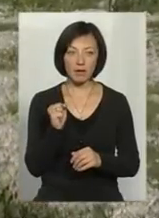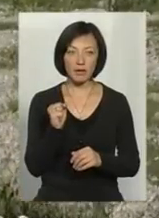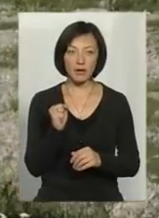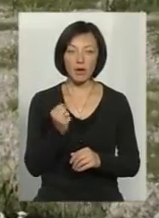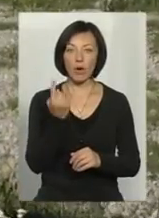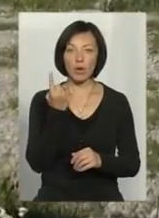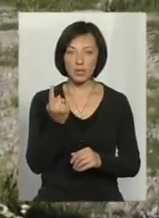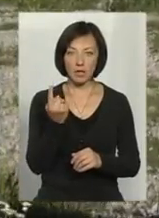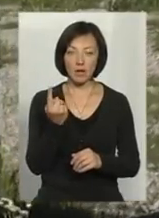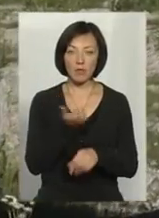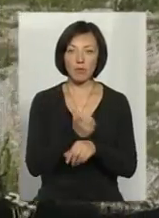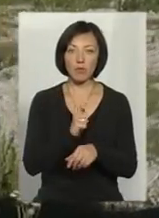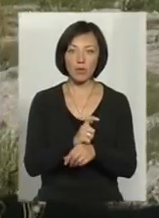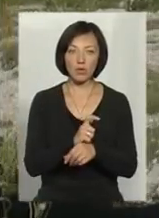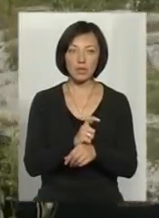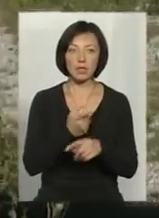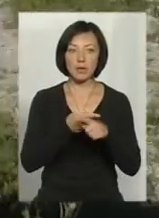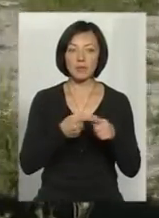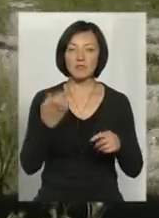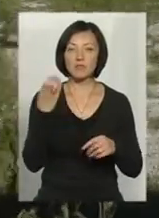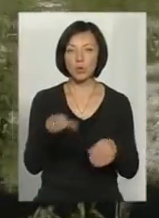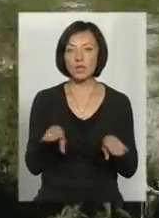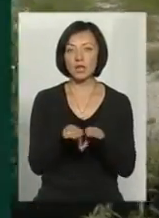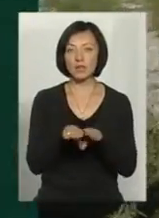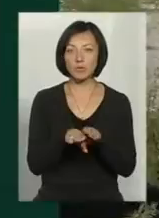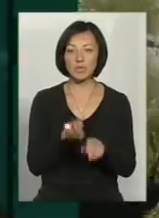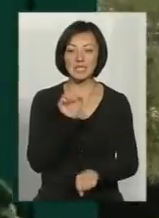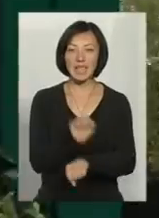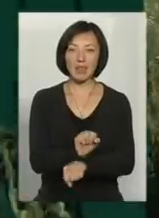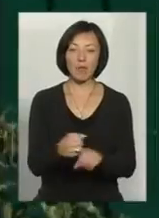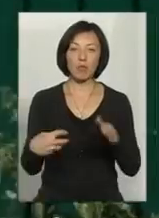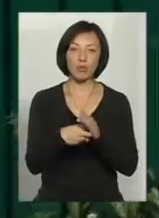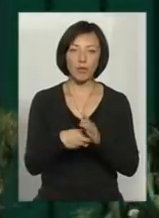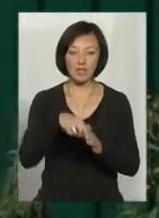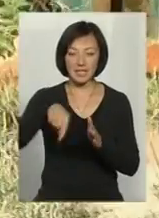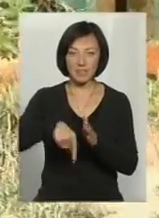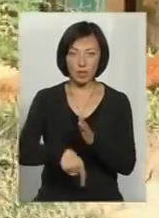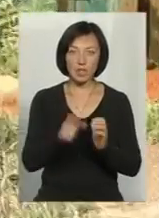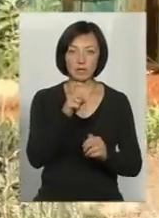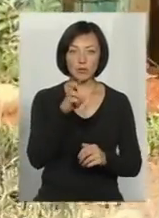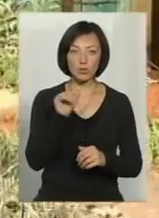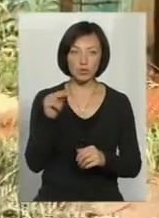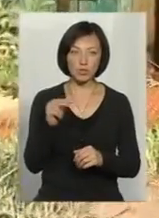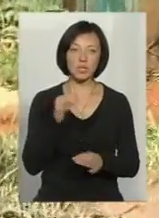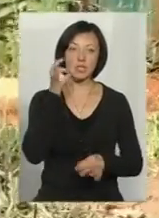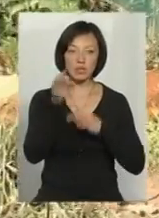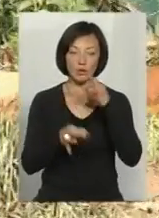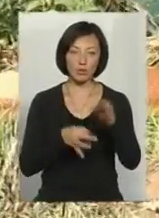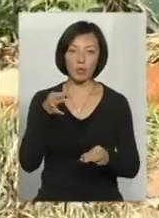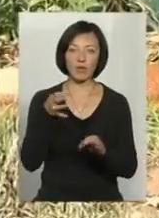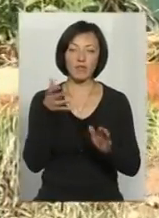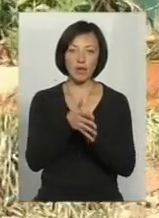одна із понад півсотні начебто затампонованих свердловин збручанського родовища, із якої цілодобово